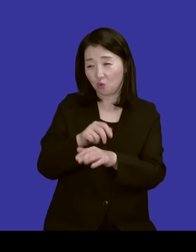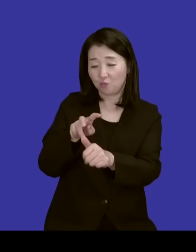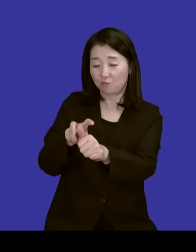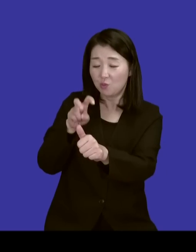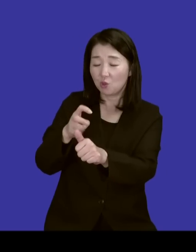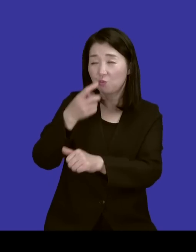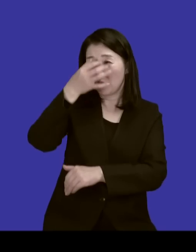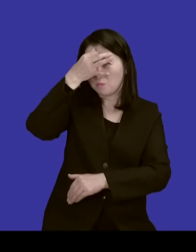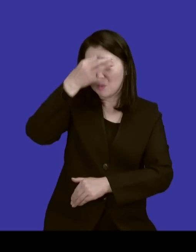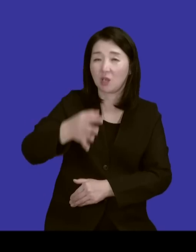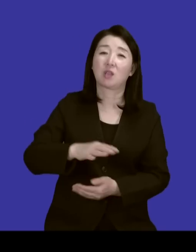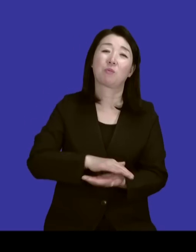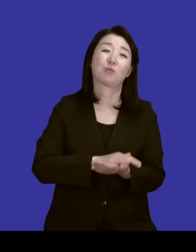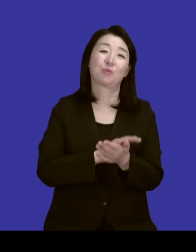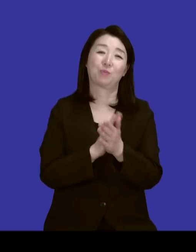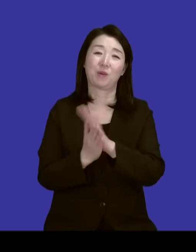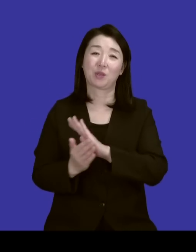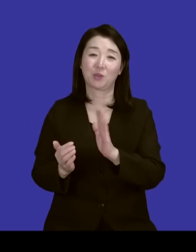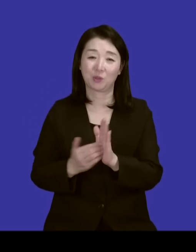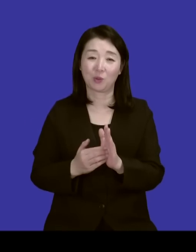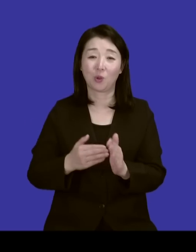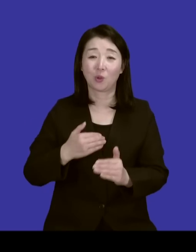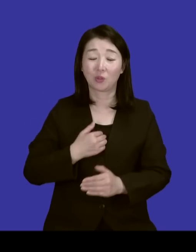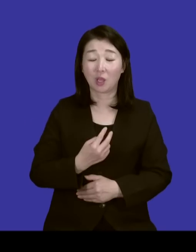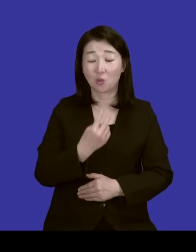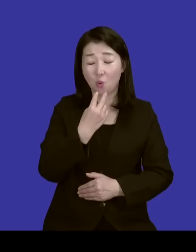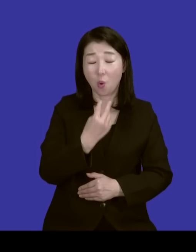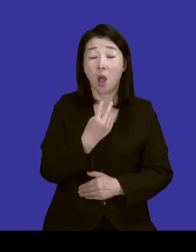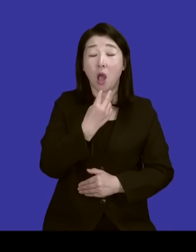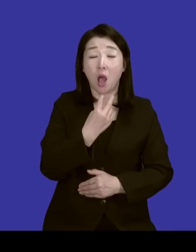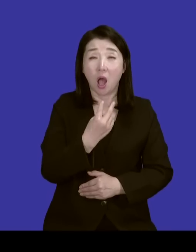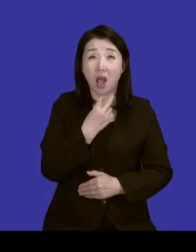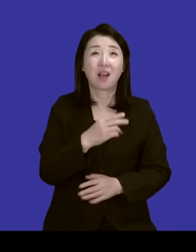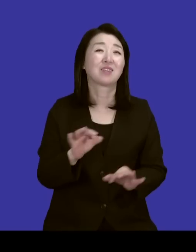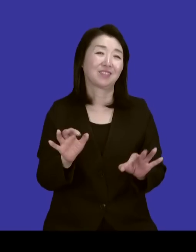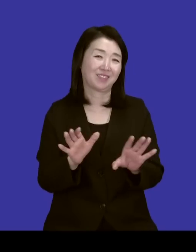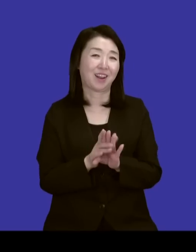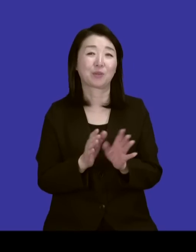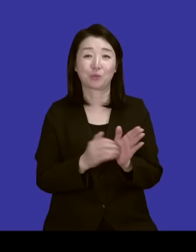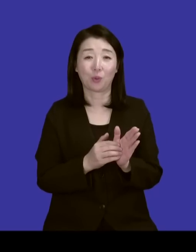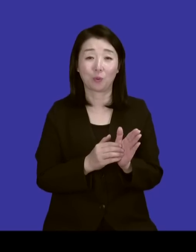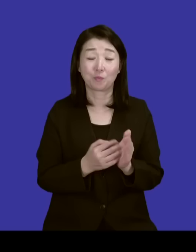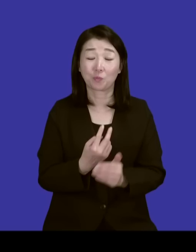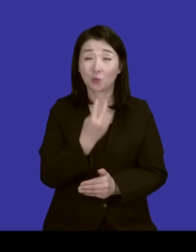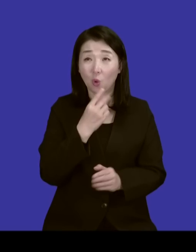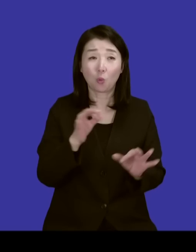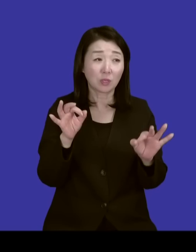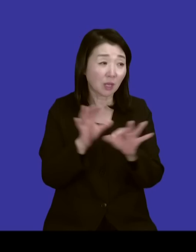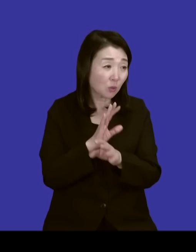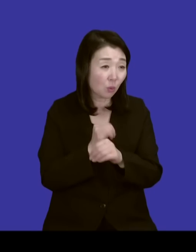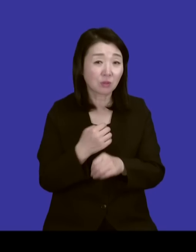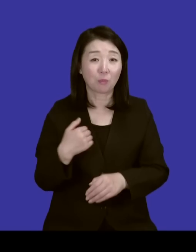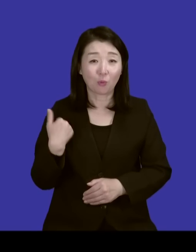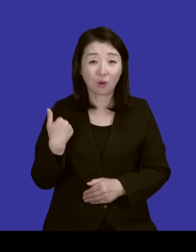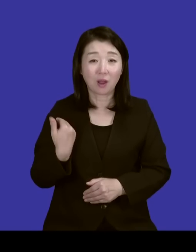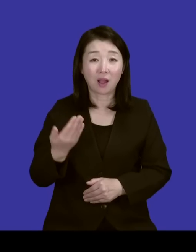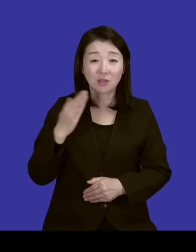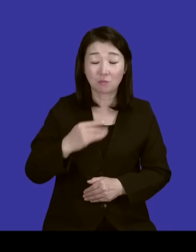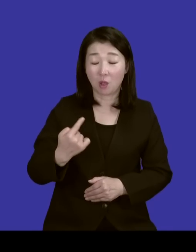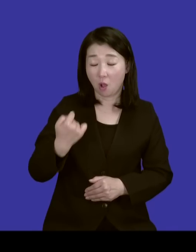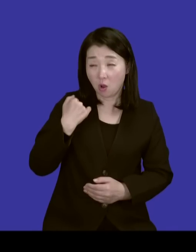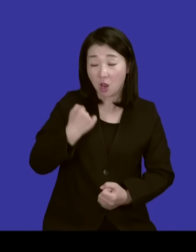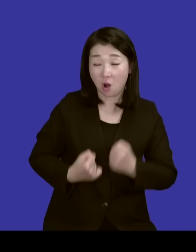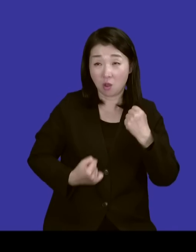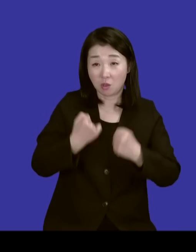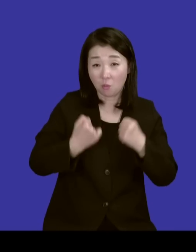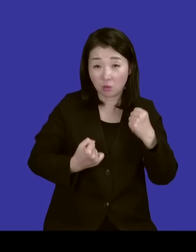미안함으로 바뀌면서 저는 그 호흡이 사라졌어요. 그런데 그 호흡이 언제 사라졌는지 모르게 어느 날 런닝머신에서